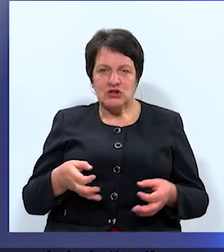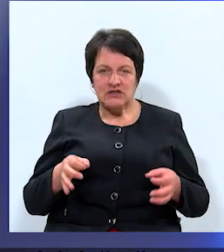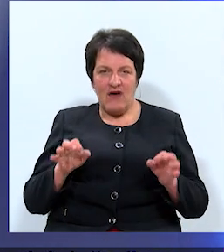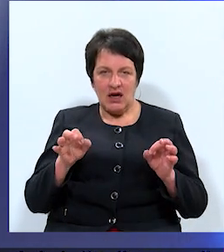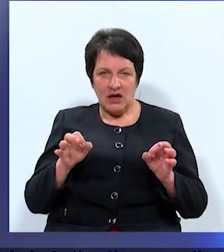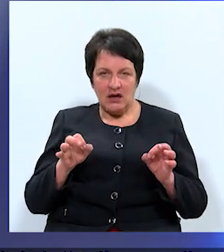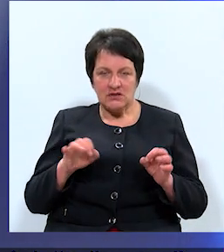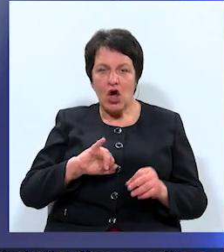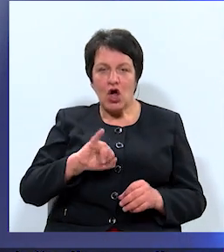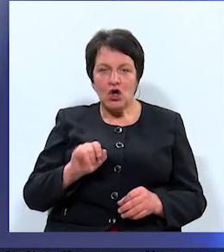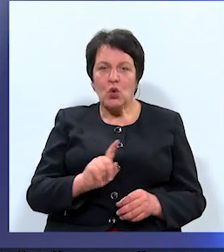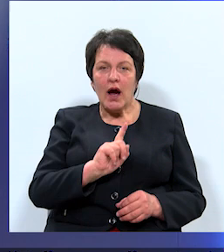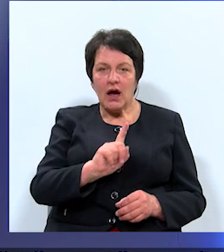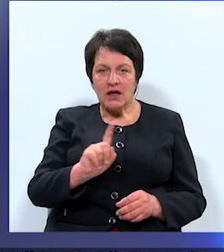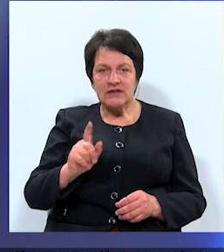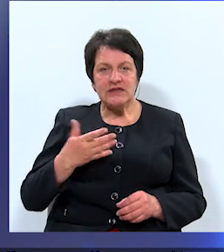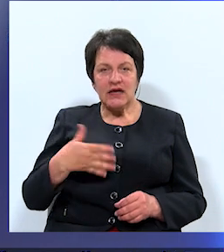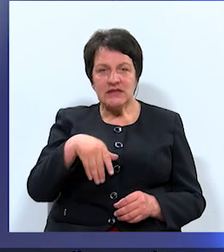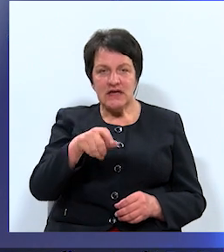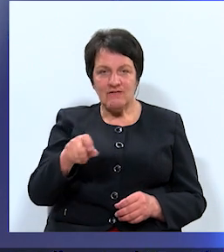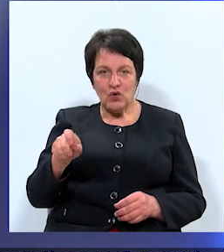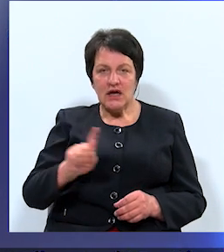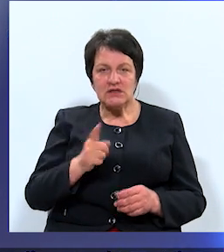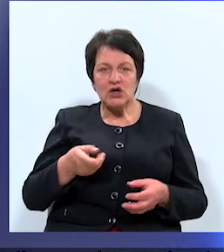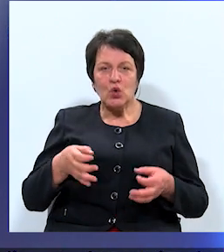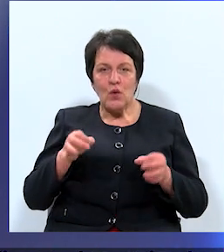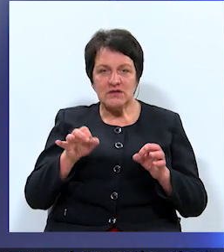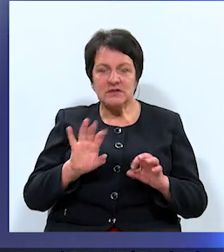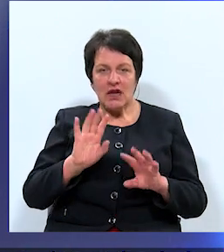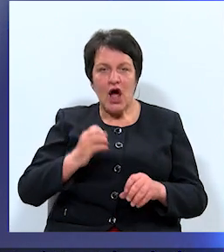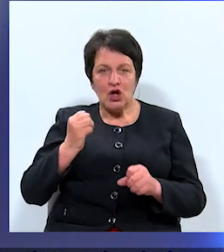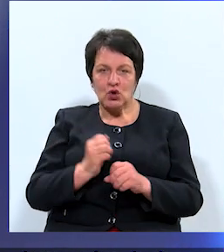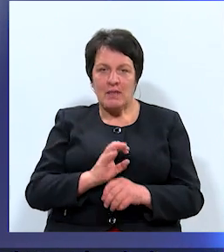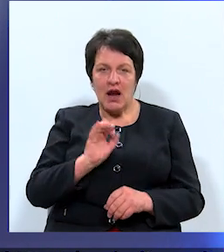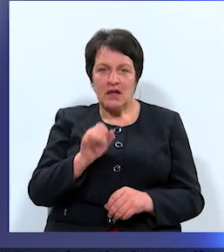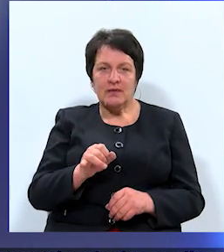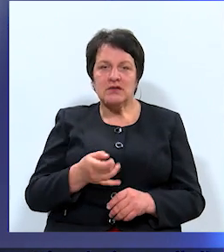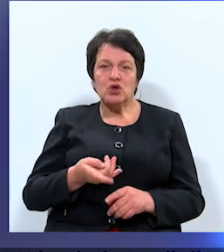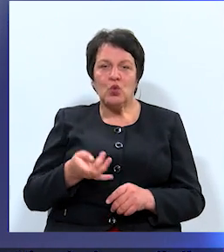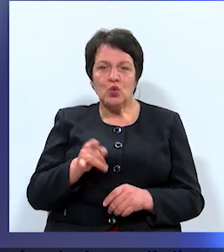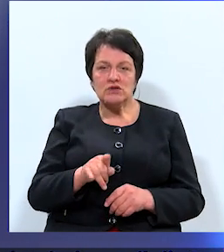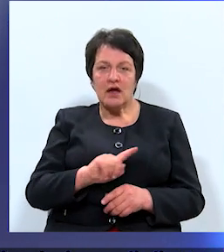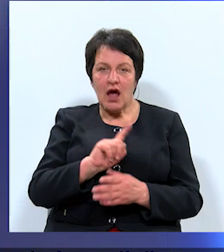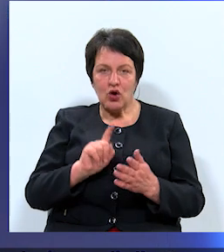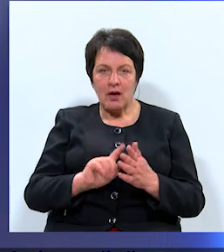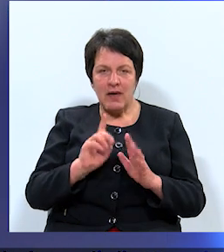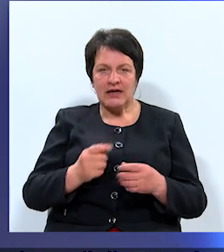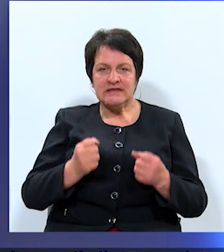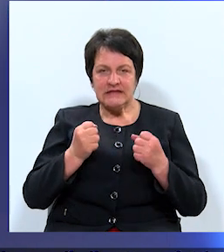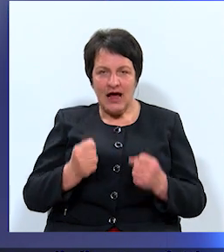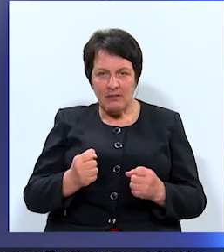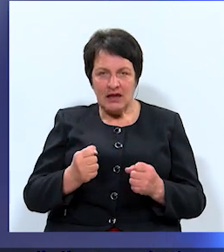jo katrs iedzīvotājs ir nozīmīgs, lai tomēr atbildētu uz jautājumu par stabilitāti